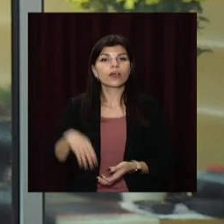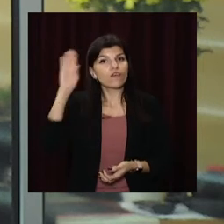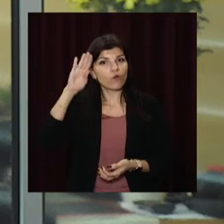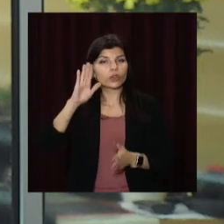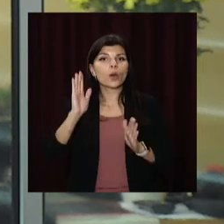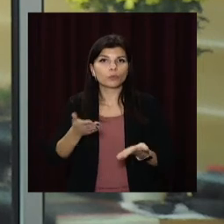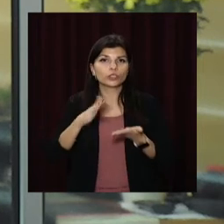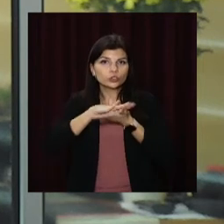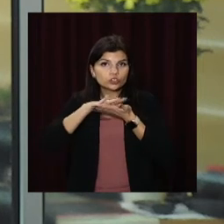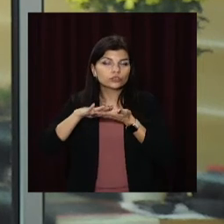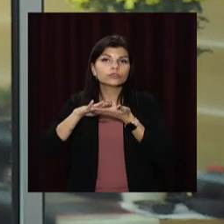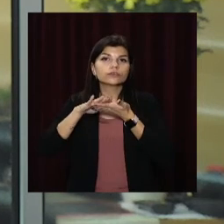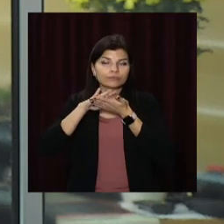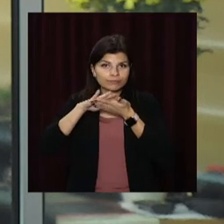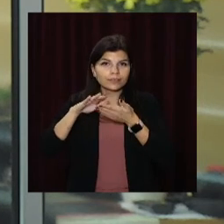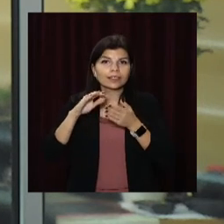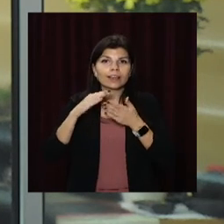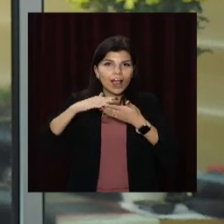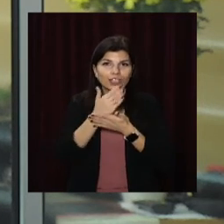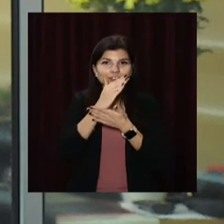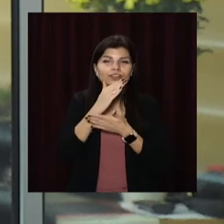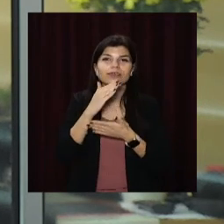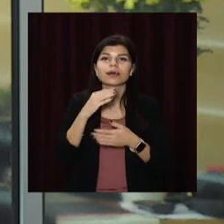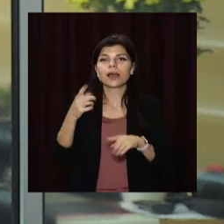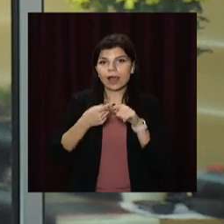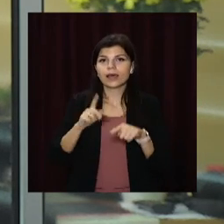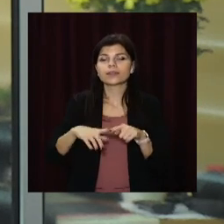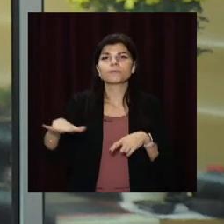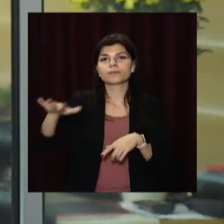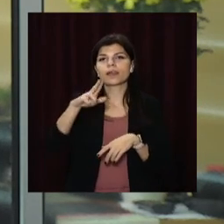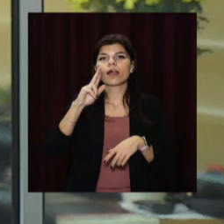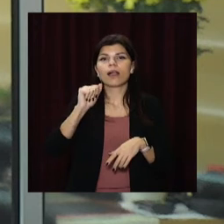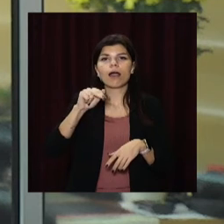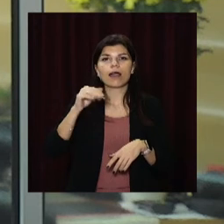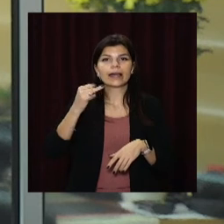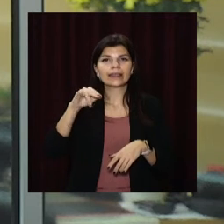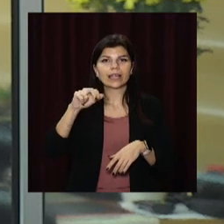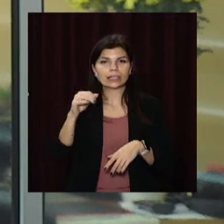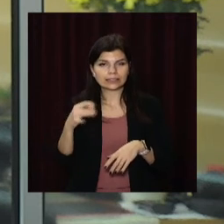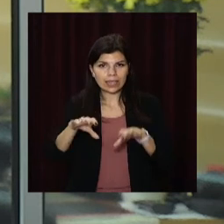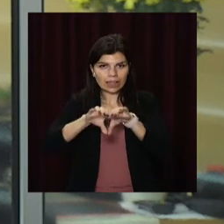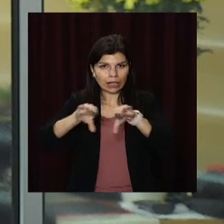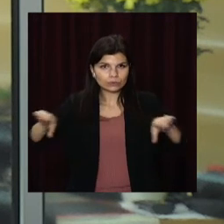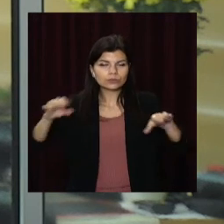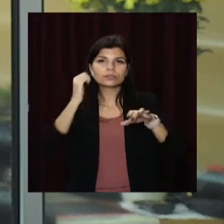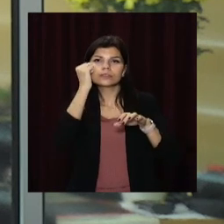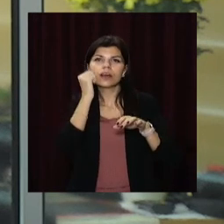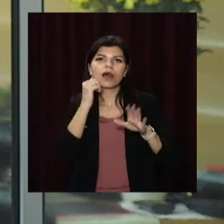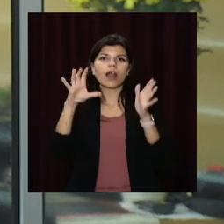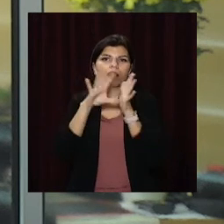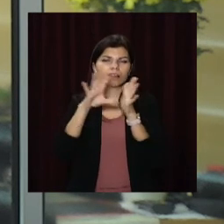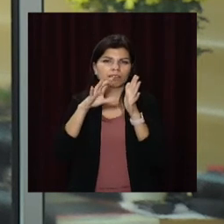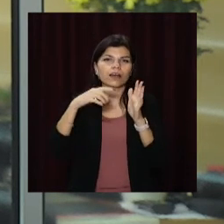Вода буде якіснішою і перебоїв з подачею не буде. У цьому запевняють на Кайдацькій насосній станції. Там замінили старі